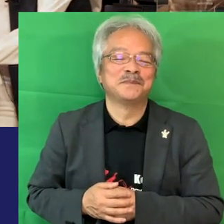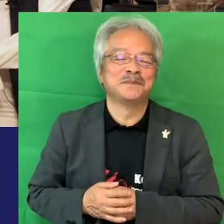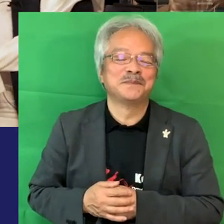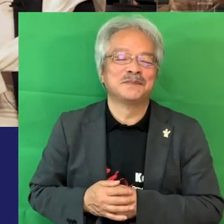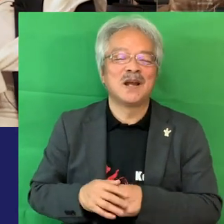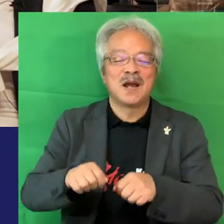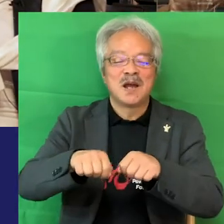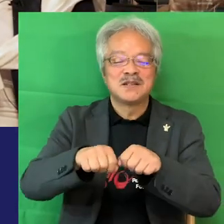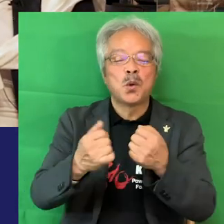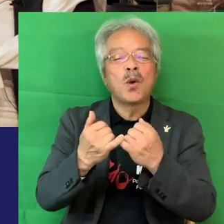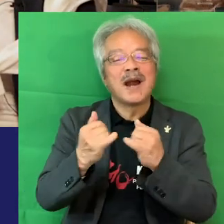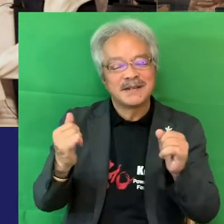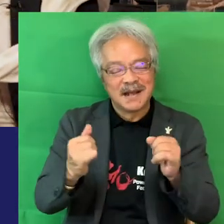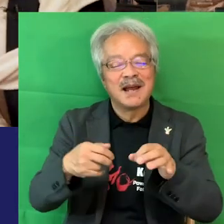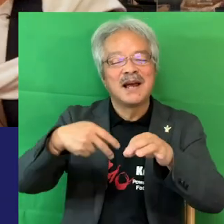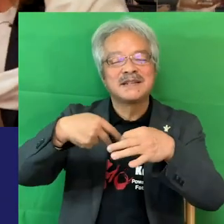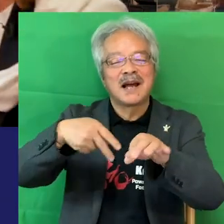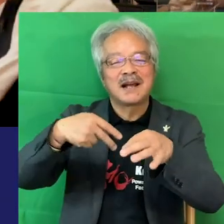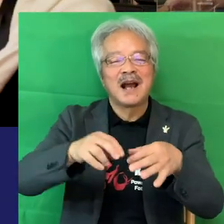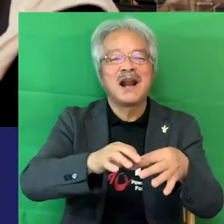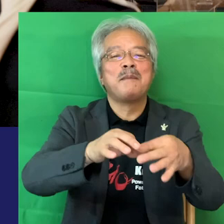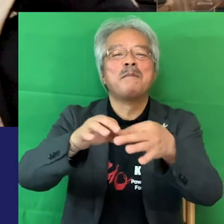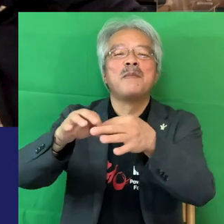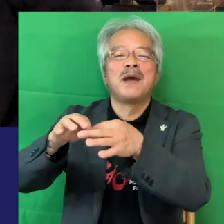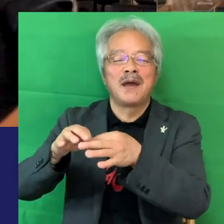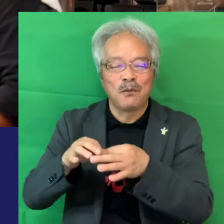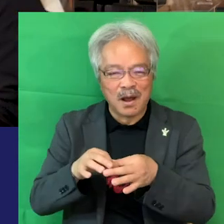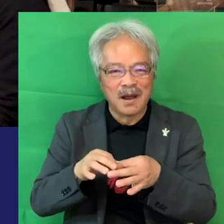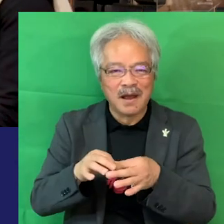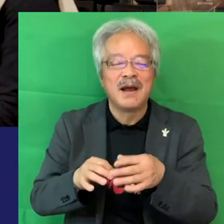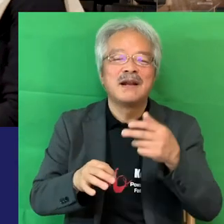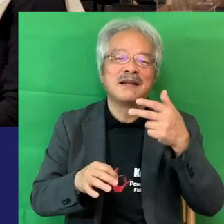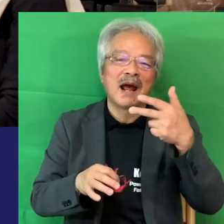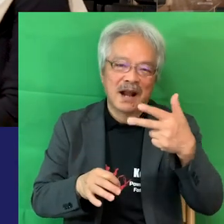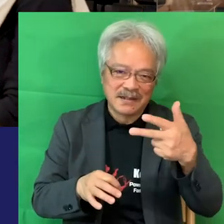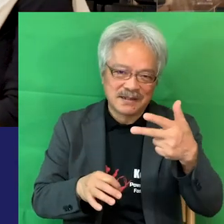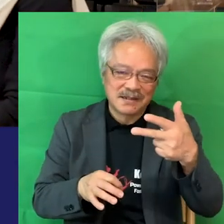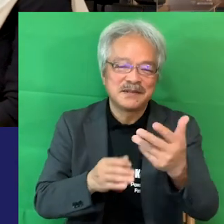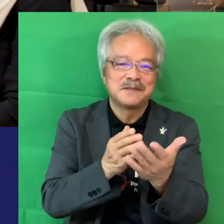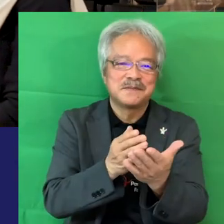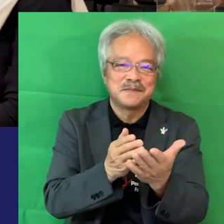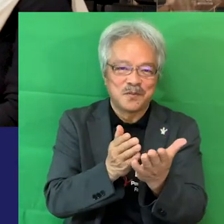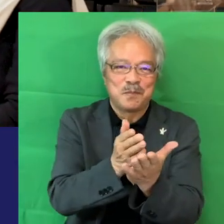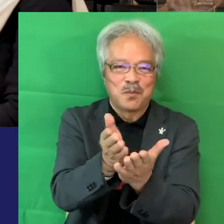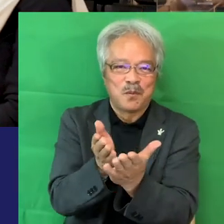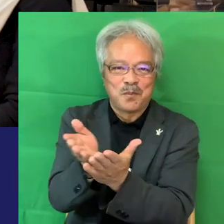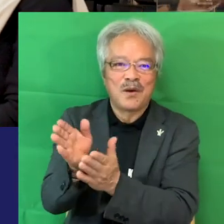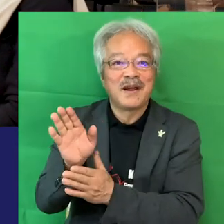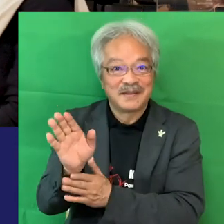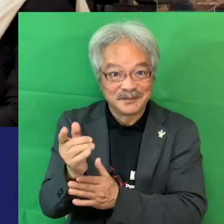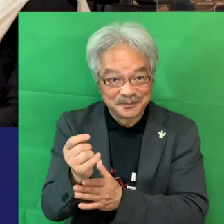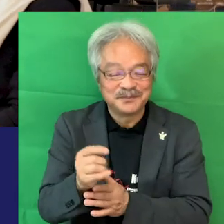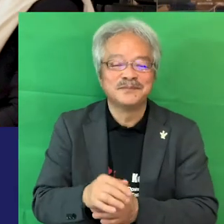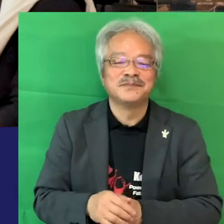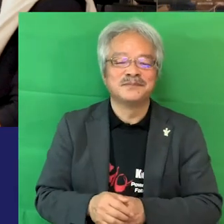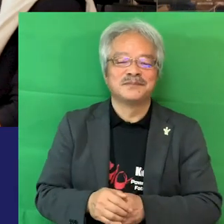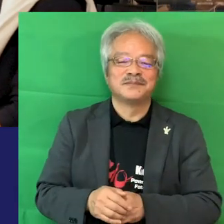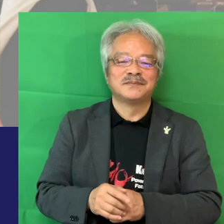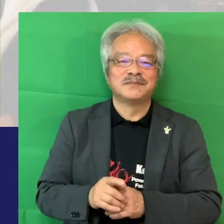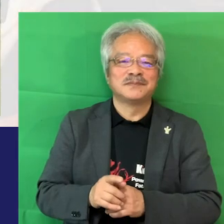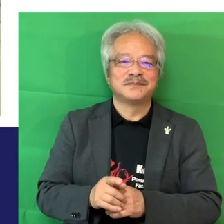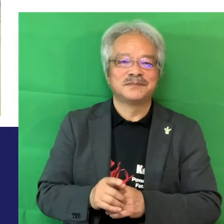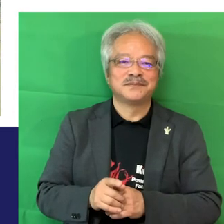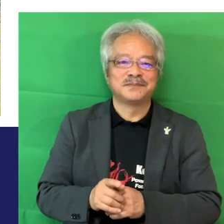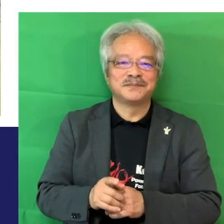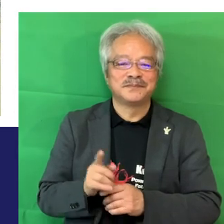障害者サッカー連盟は7つの競技があるから次はこれよほらこれって多分見て分からないでしょ何